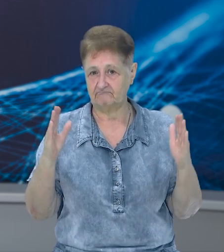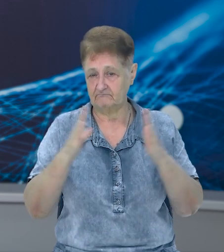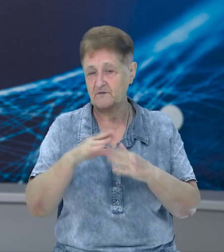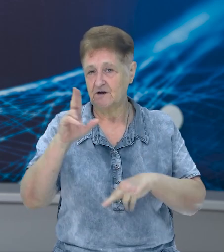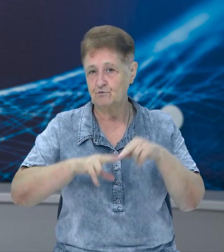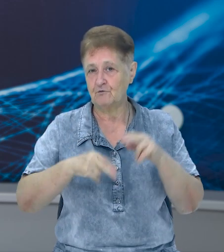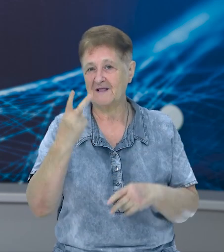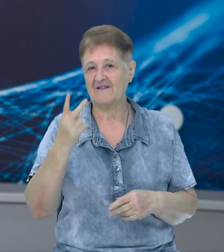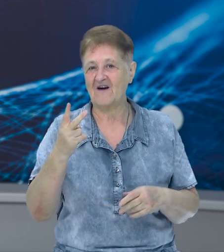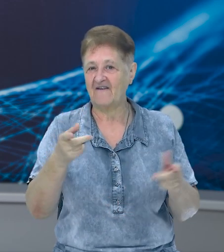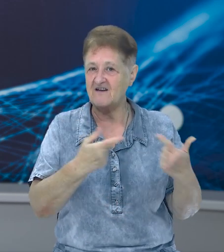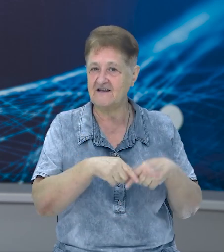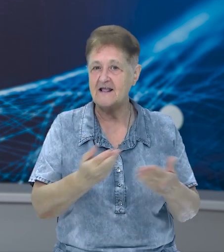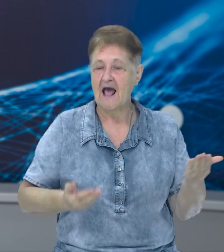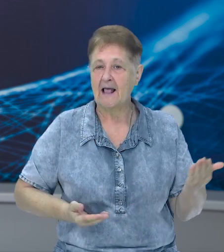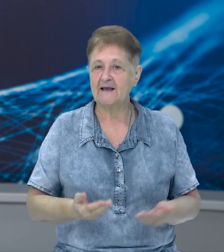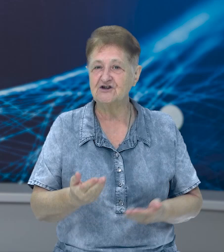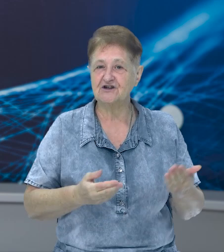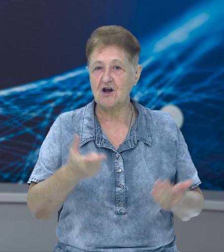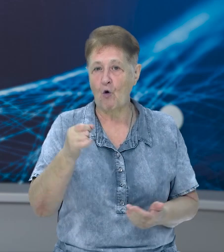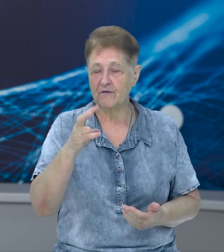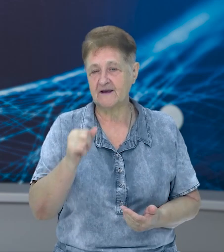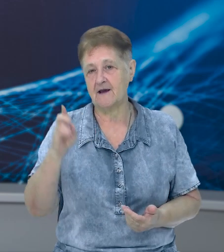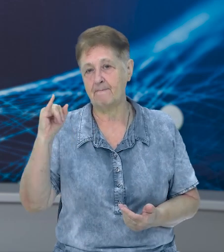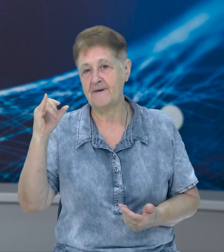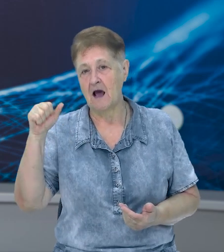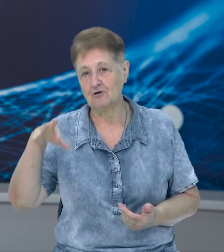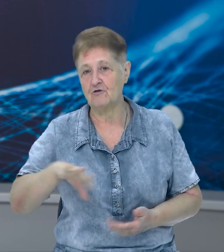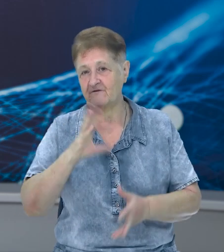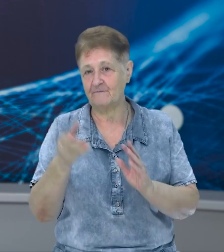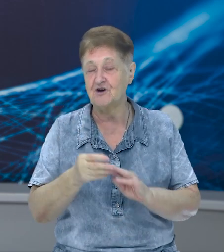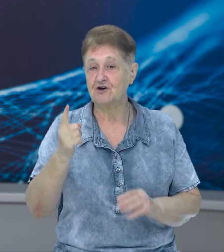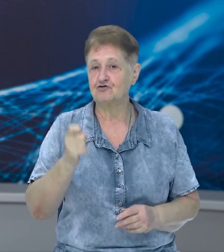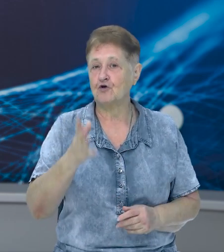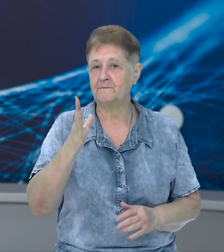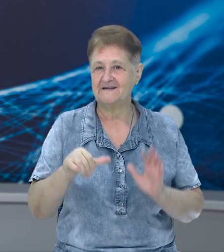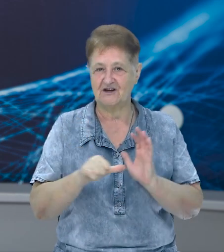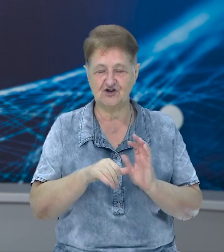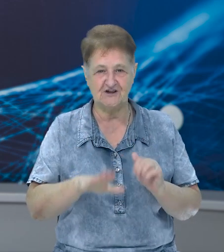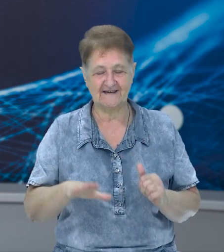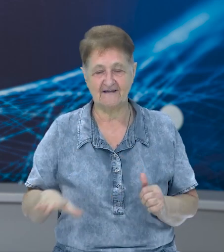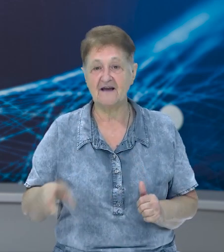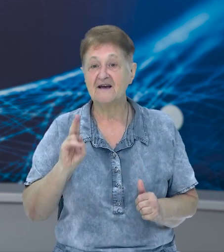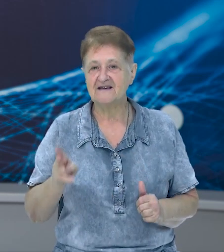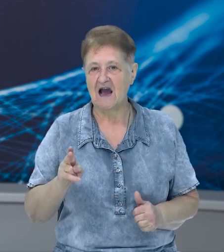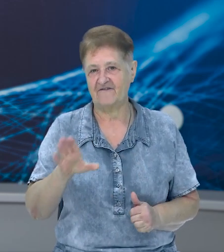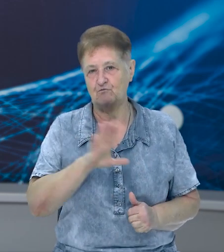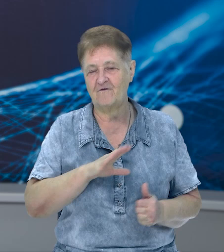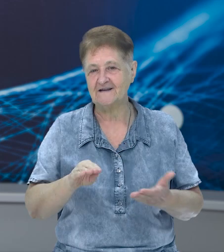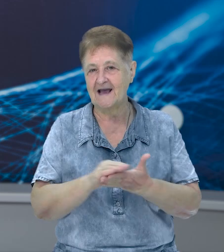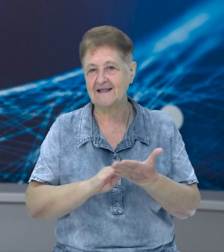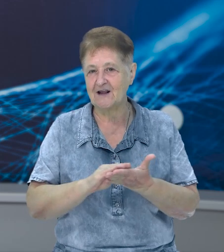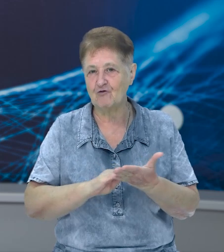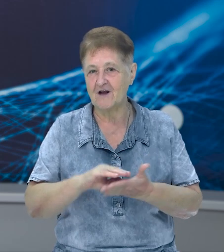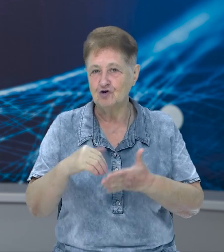сформовано два відділення – лижні гонки і біатлон, а загалом у секції 156 дітей. Як відбуваються тренування